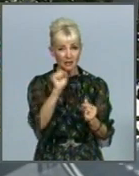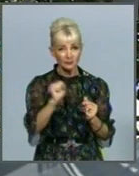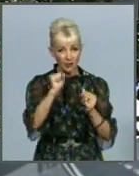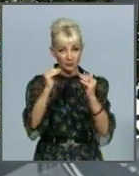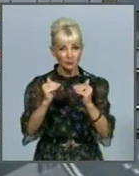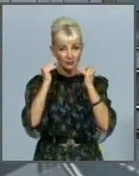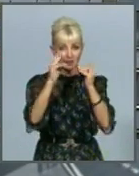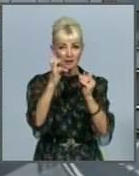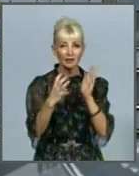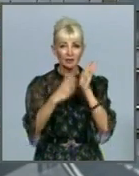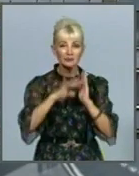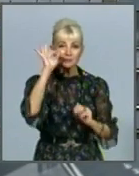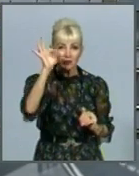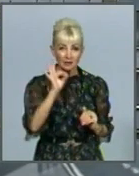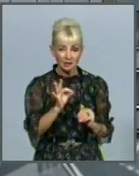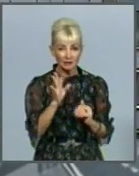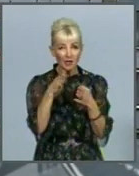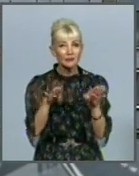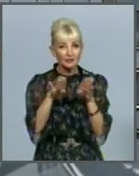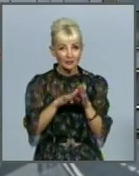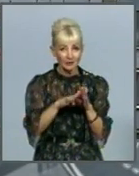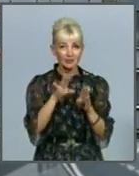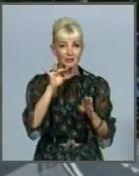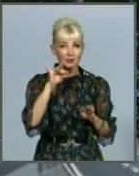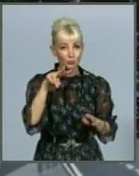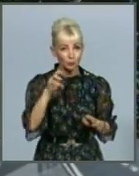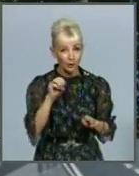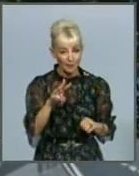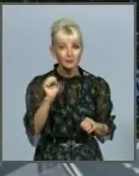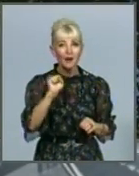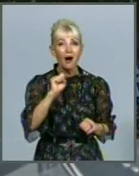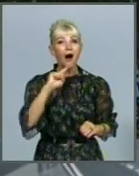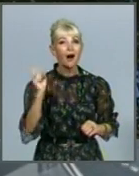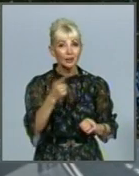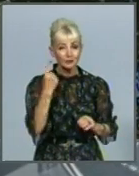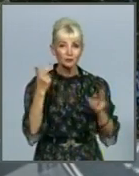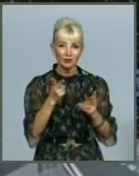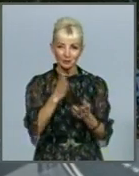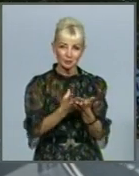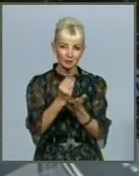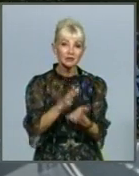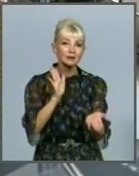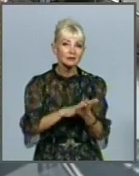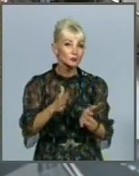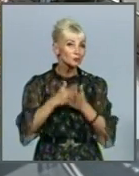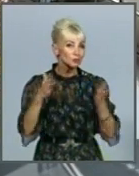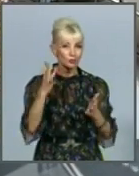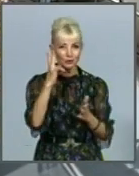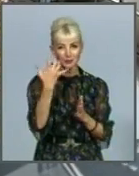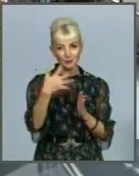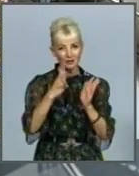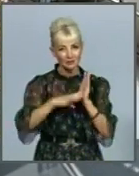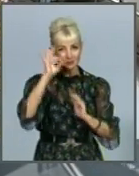приблизно на 9% у порівнянні з липним, а по тарифу річний доведеться сплатити відразу більше на 59%.